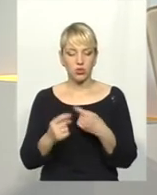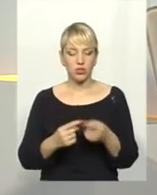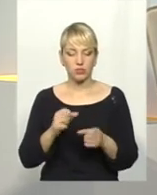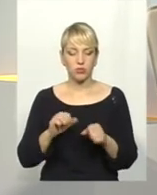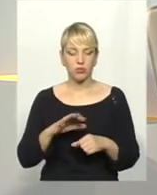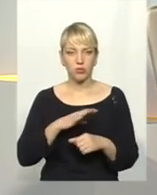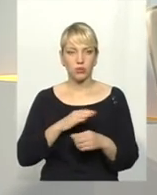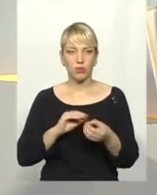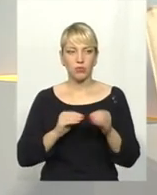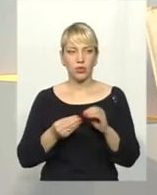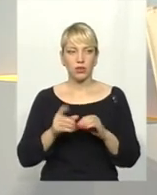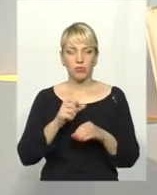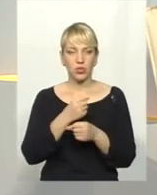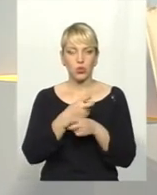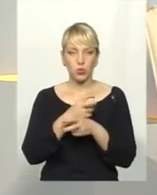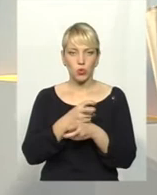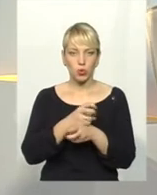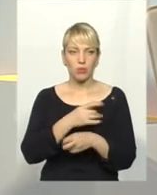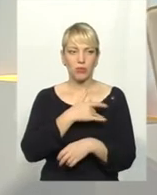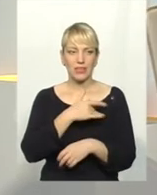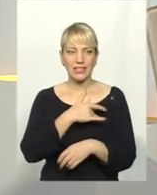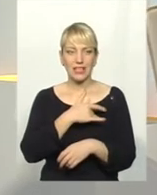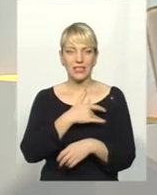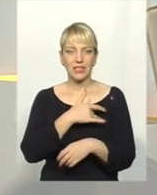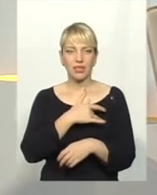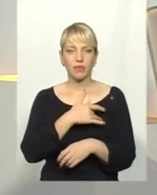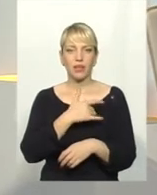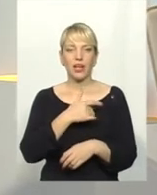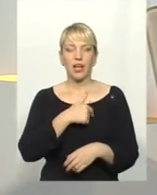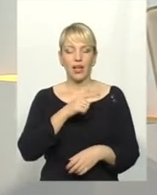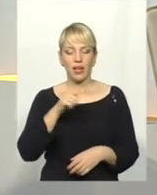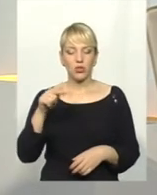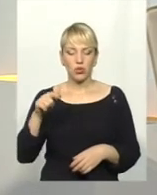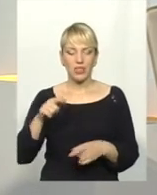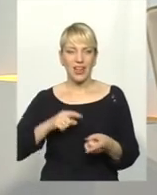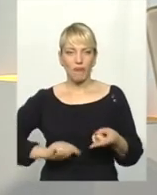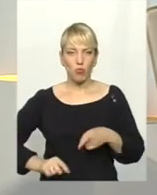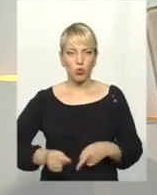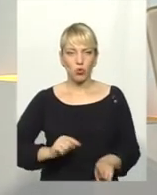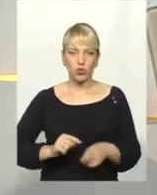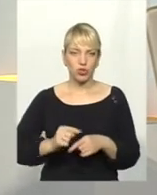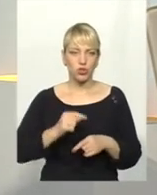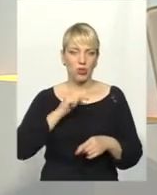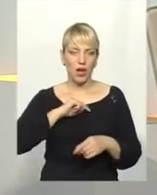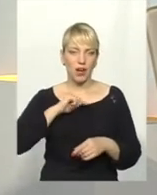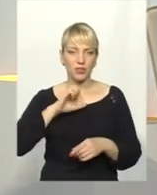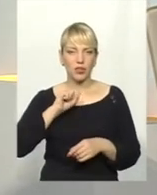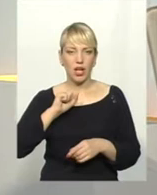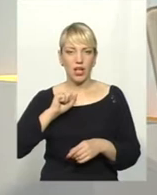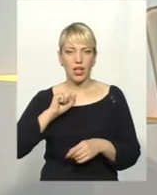проблеми з углобами, серцем, скажімо так, кардіологічно-ревматологічного характеру. Водночас,